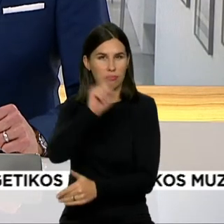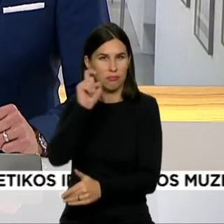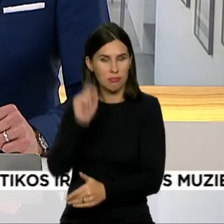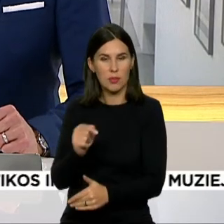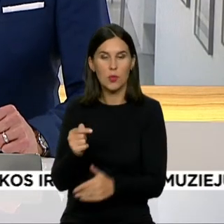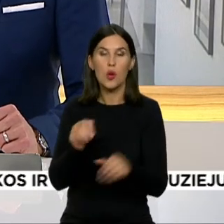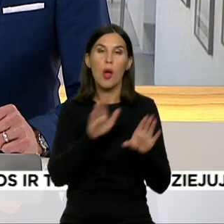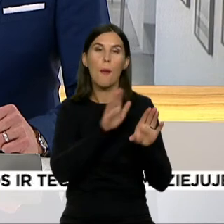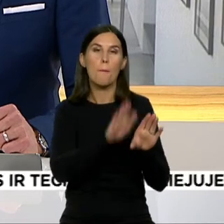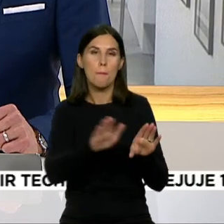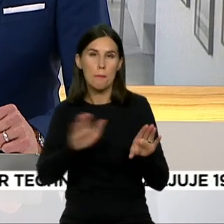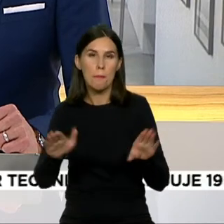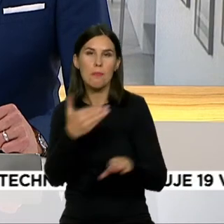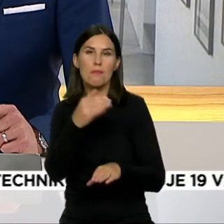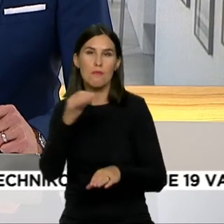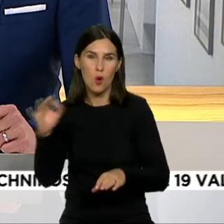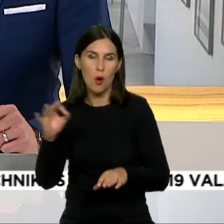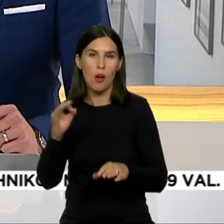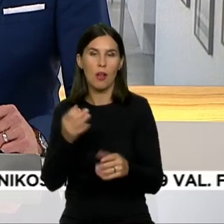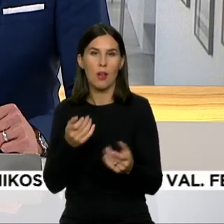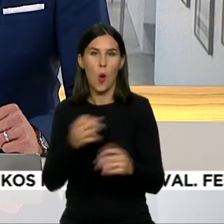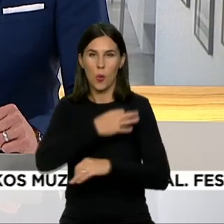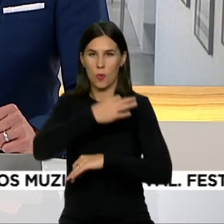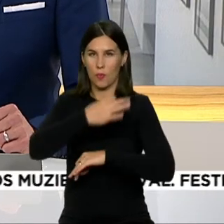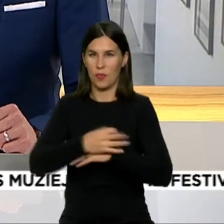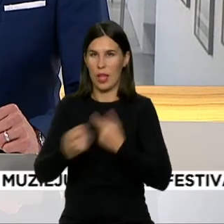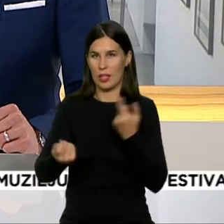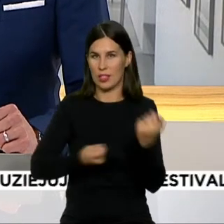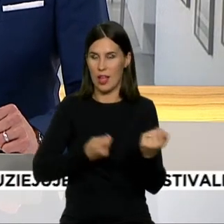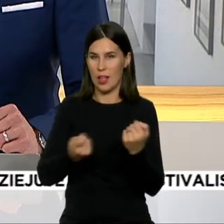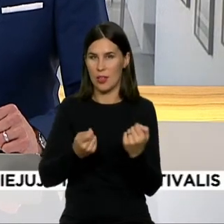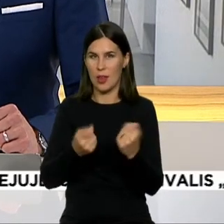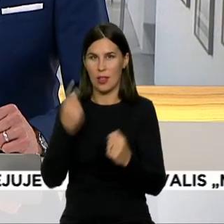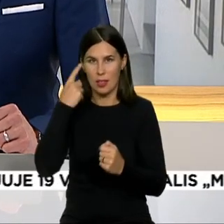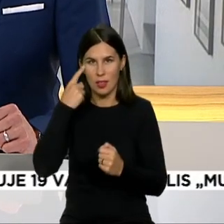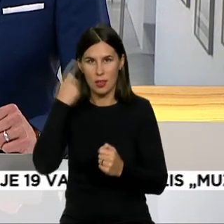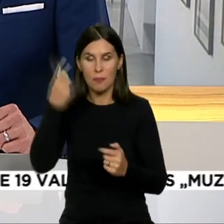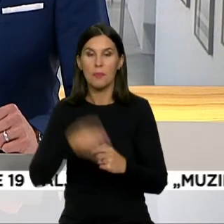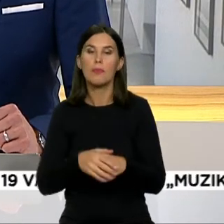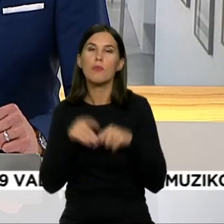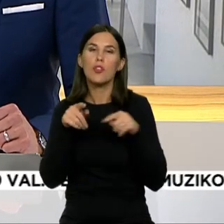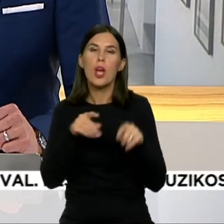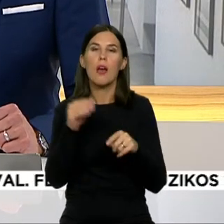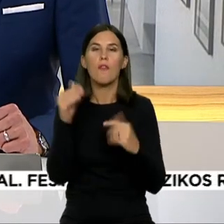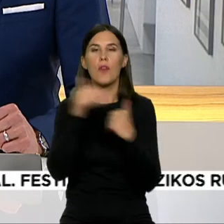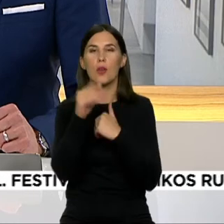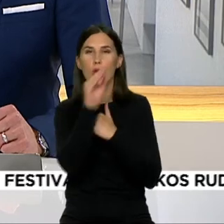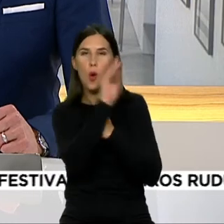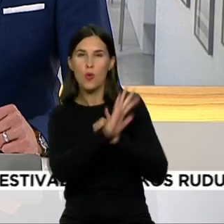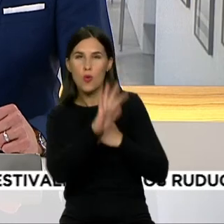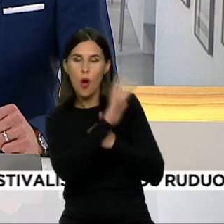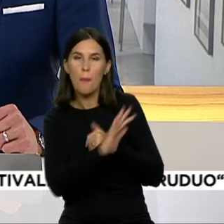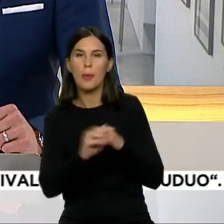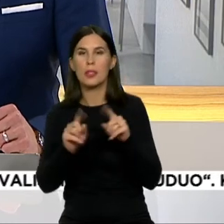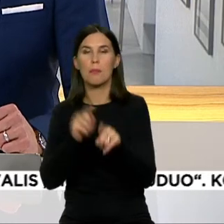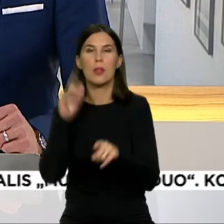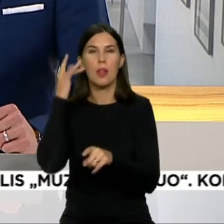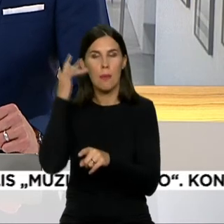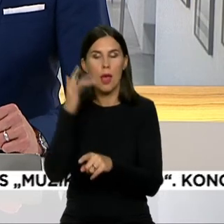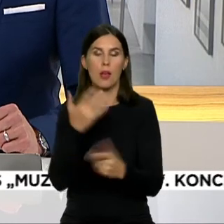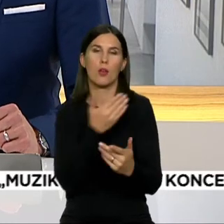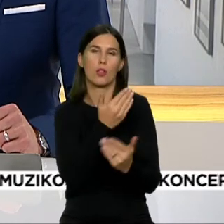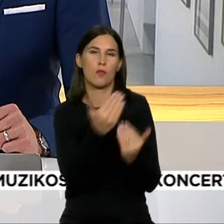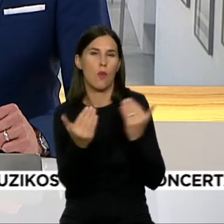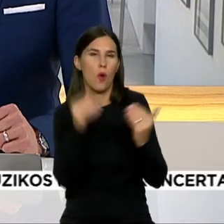Greta, lietuvių kurieji darbų čia pirmą kartą Lietuvoje ganima išvysti vakarų Europos ir jungtinių valstyjų menininkų, Andžio Vorholo, Yvo